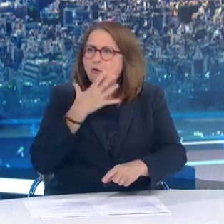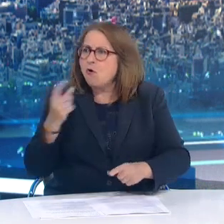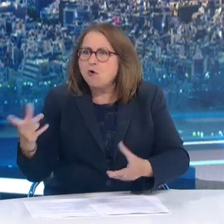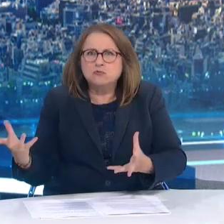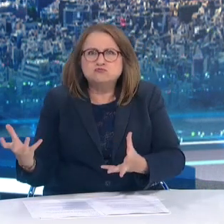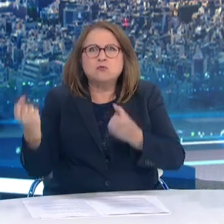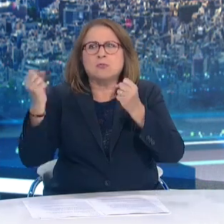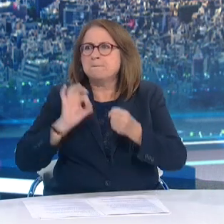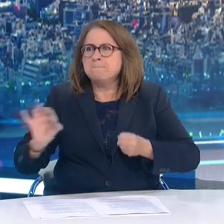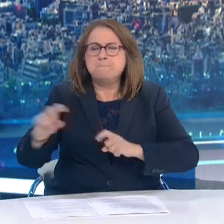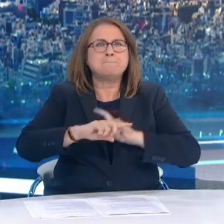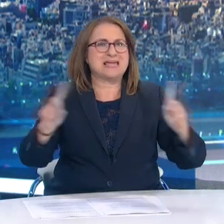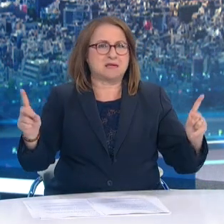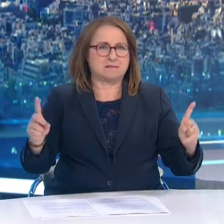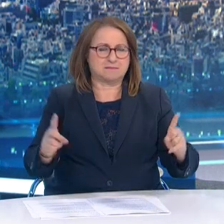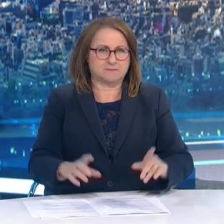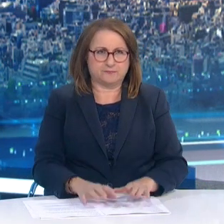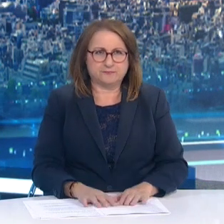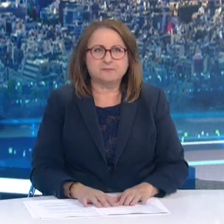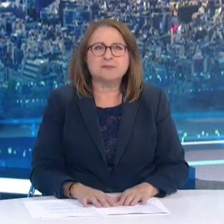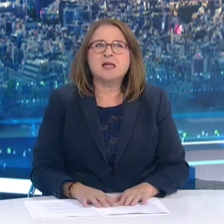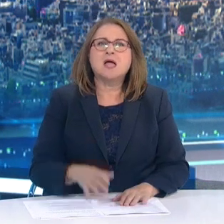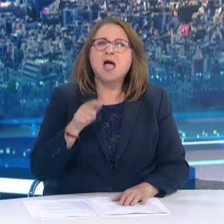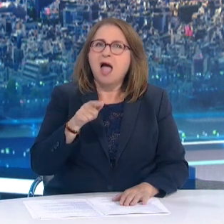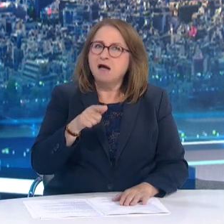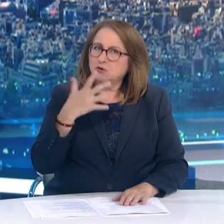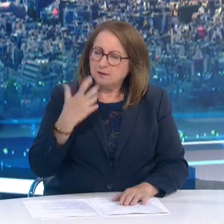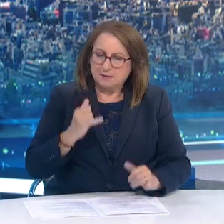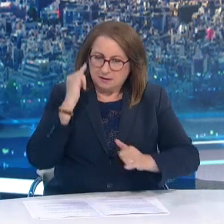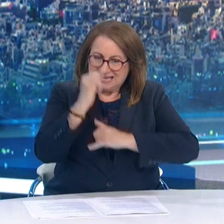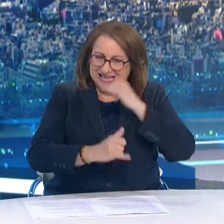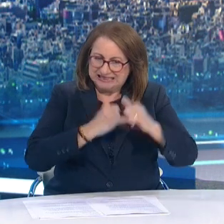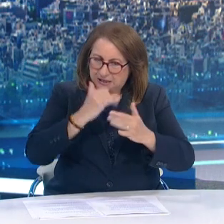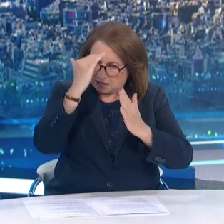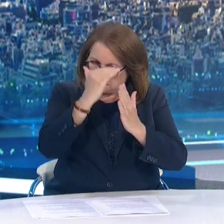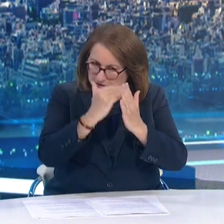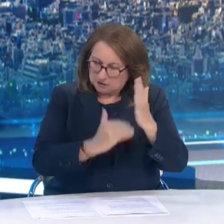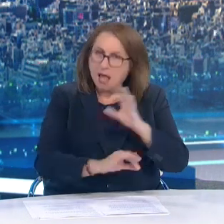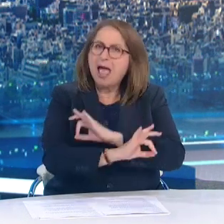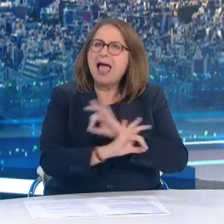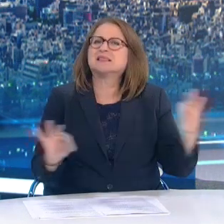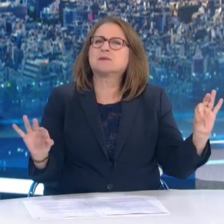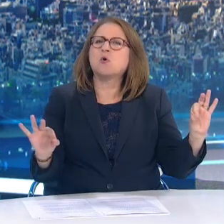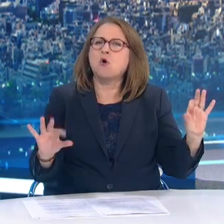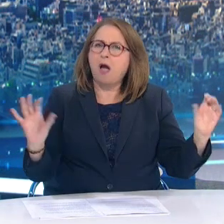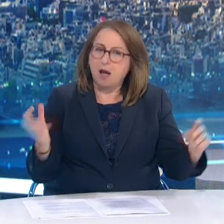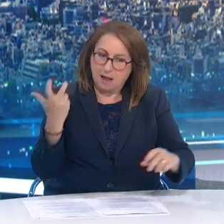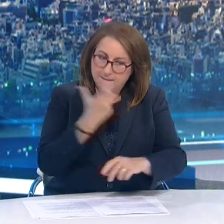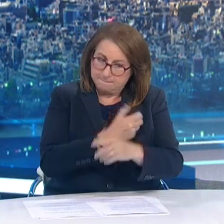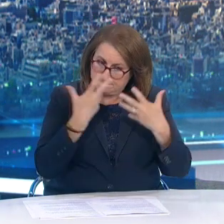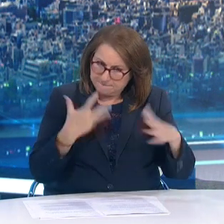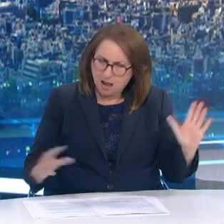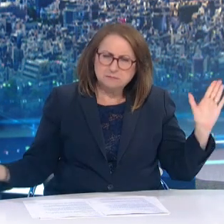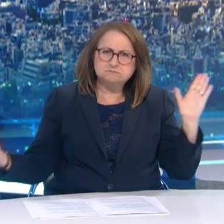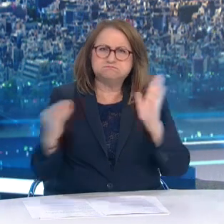όπως ήδη έχουμε αναφέρει η οποία θα επιβεβαιώνει τη γνησιότητα του πιστοποιητικού εμβολιασμού ενώσεις σε περίπτωση που έχουμε COVID